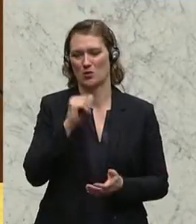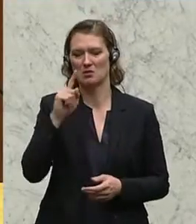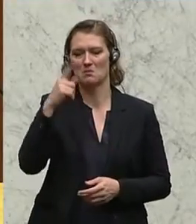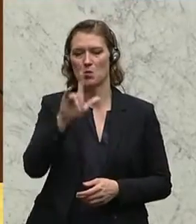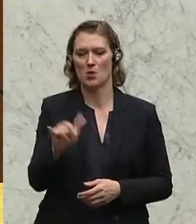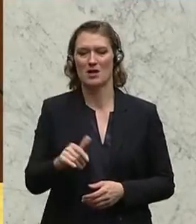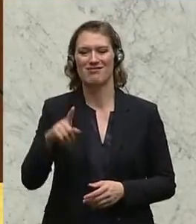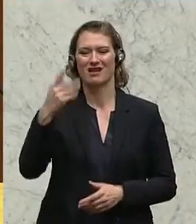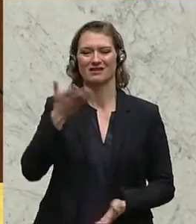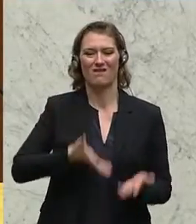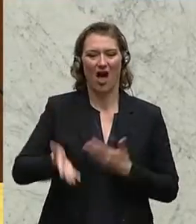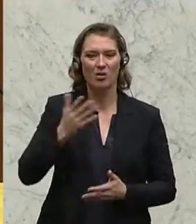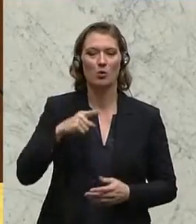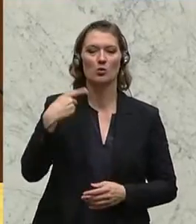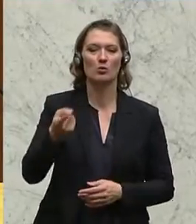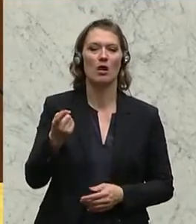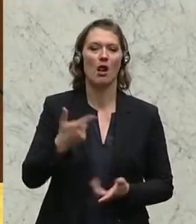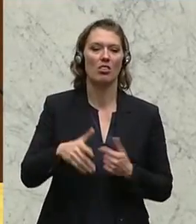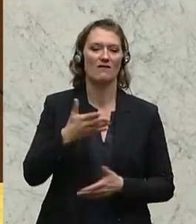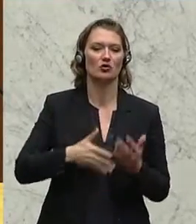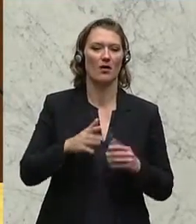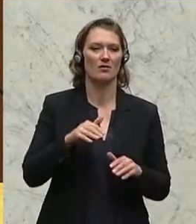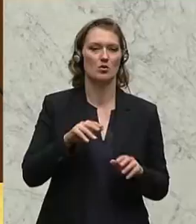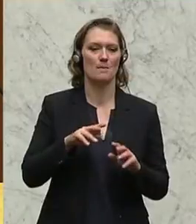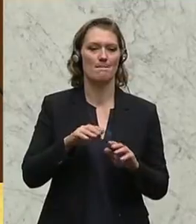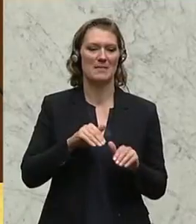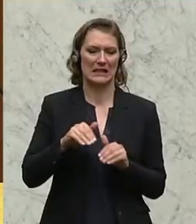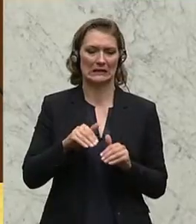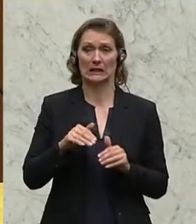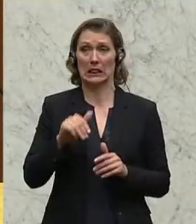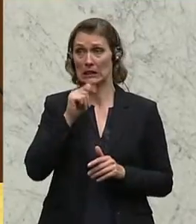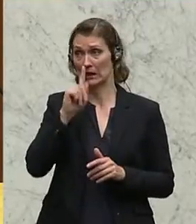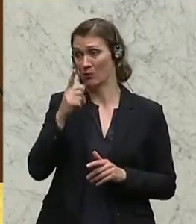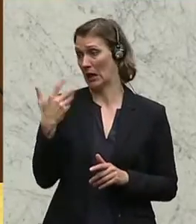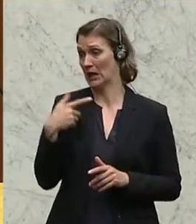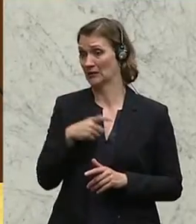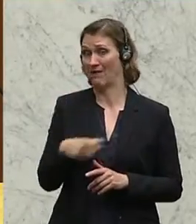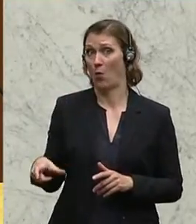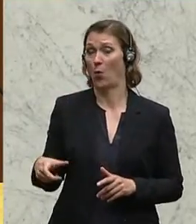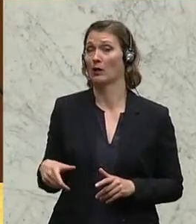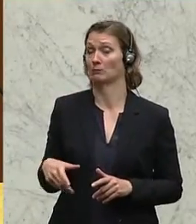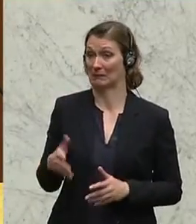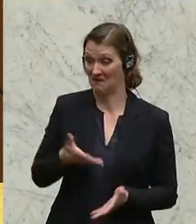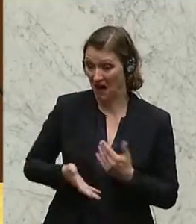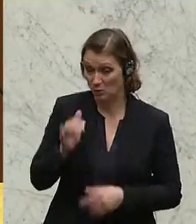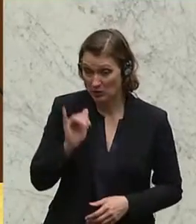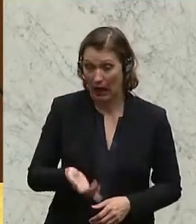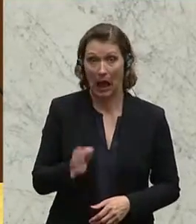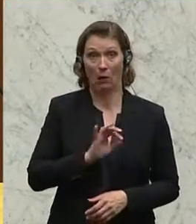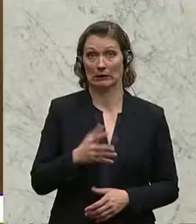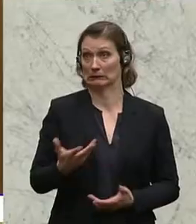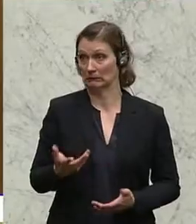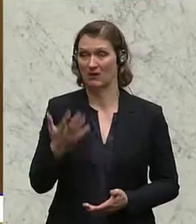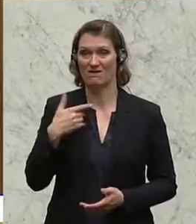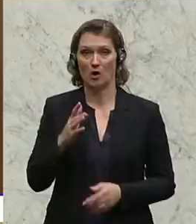Juli die nächsten Verhandlungen. Der Umwelt und Landwirtschaftsminister hat vorletzte Woche noch nicht mal gewusst, ob das Landwirtschaftskapitel jetzt im Juli überhaupt verhandelt wird, weil